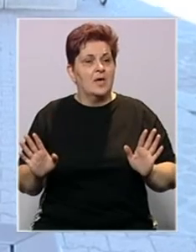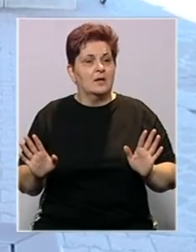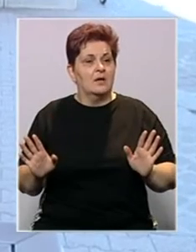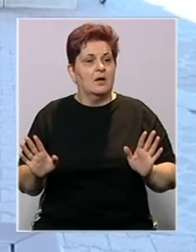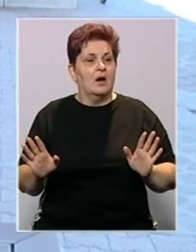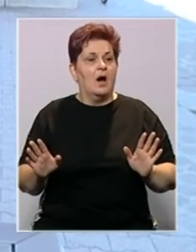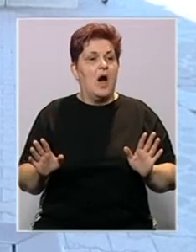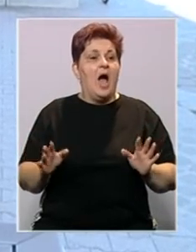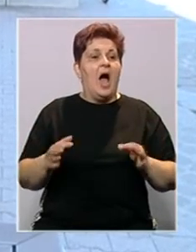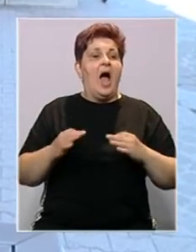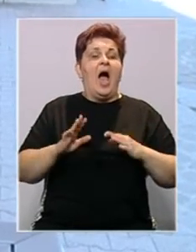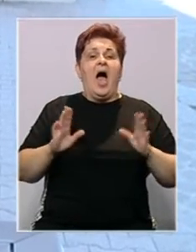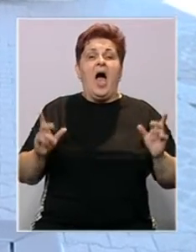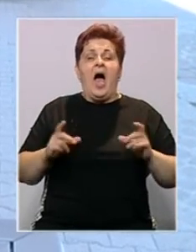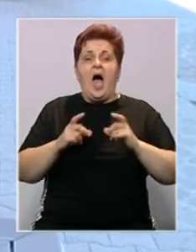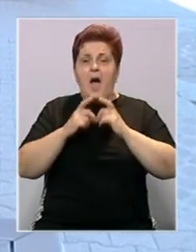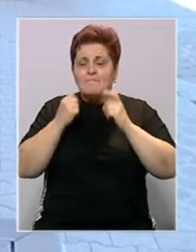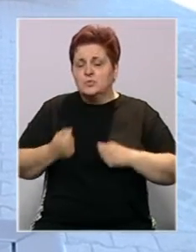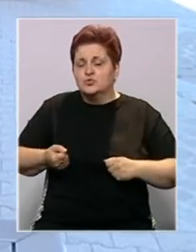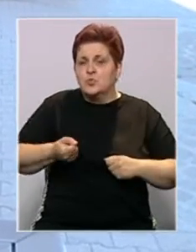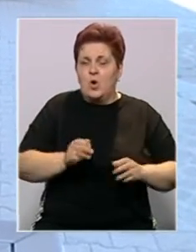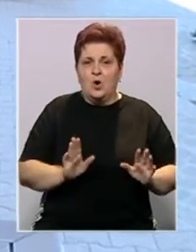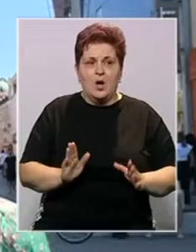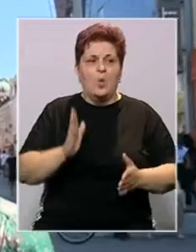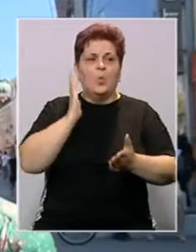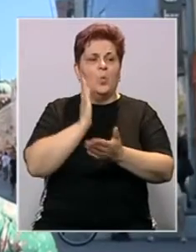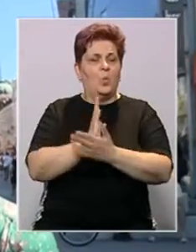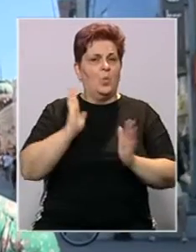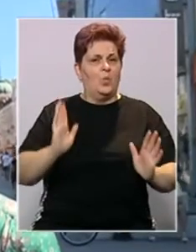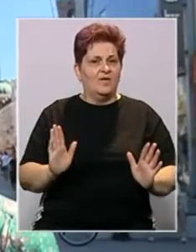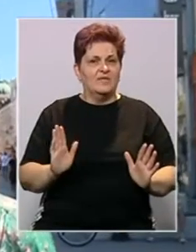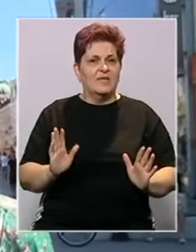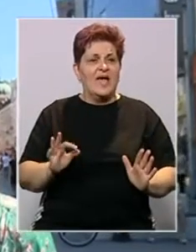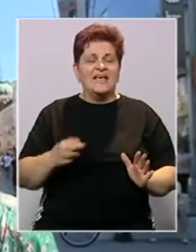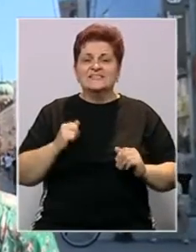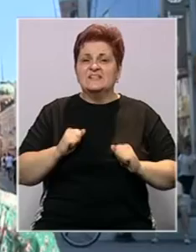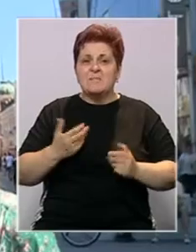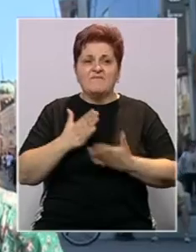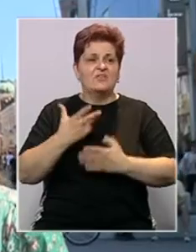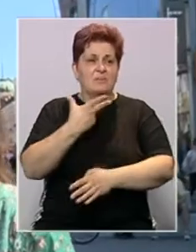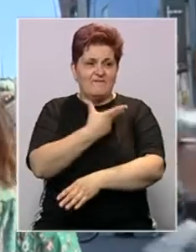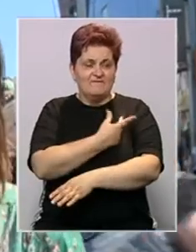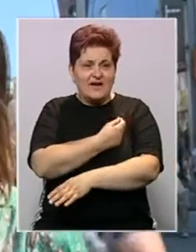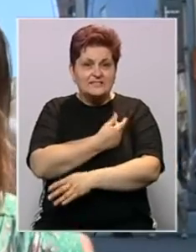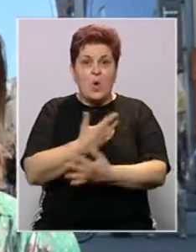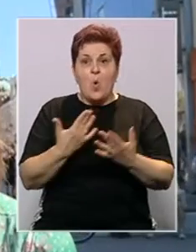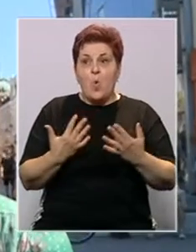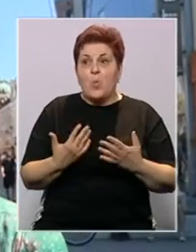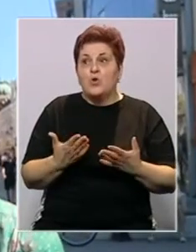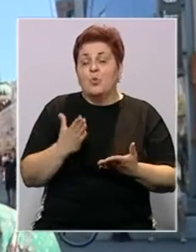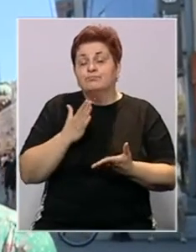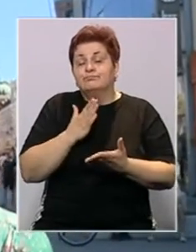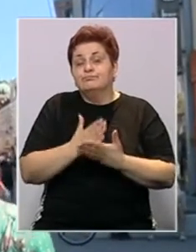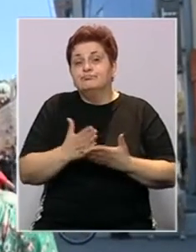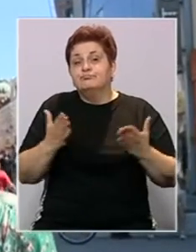evo, kad, ali maske mojeg sa sobom nosim, uvek. Za zdravlje se ne plašim, ja sam vakcinisana. Ukoliko dođe do